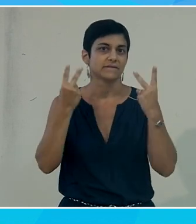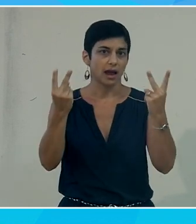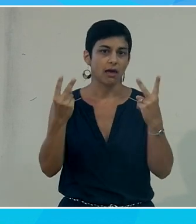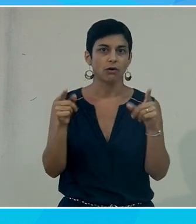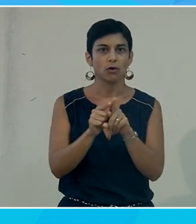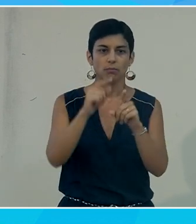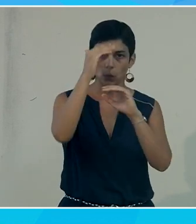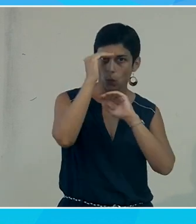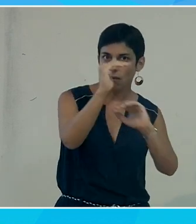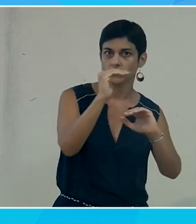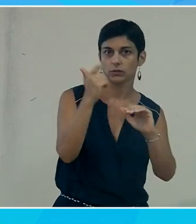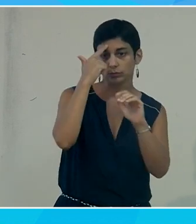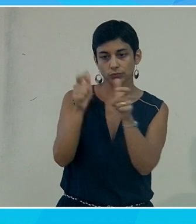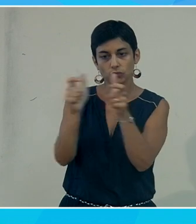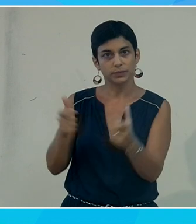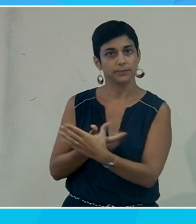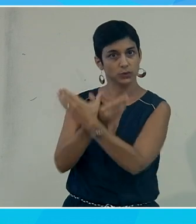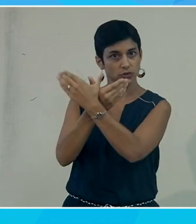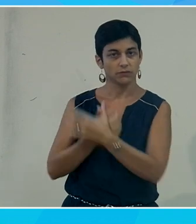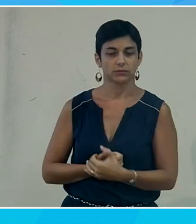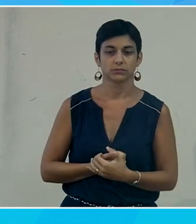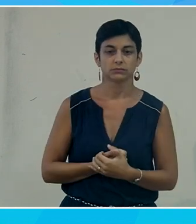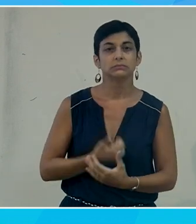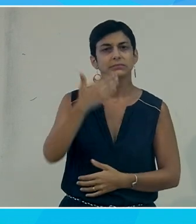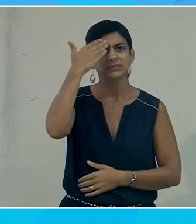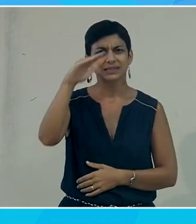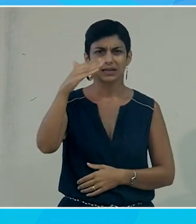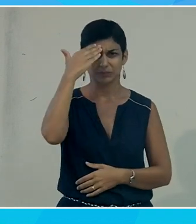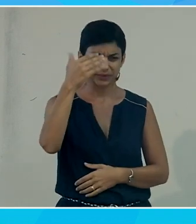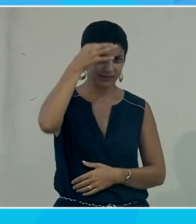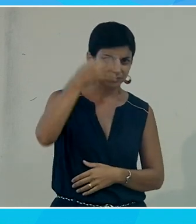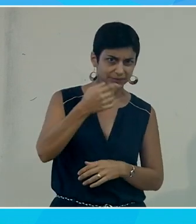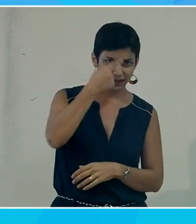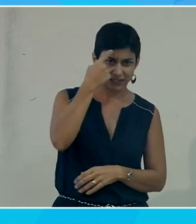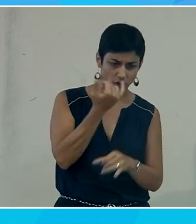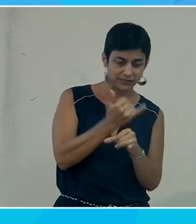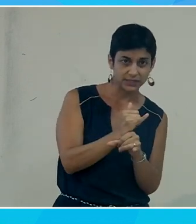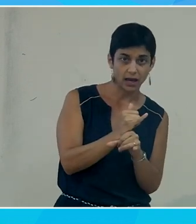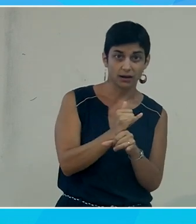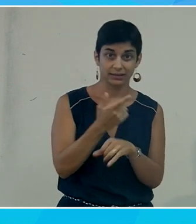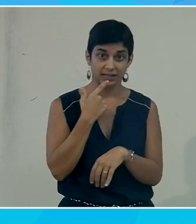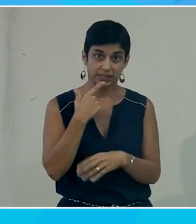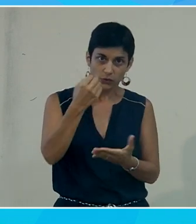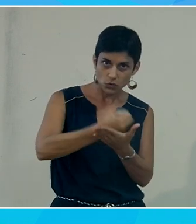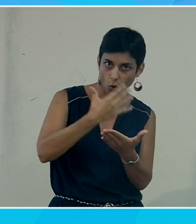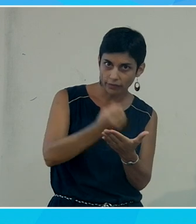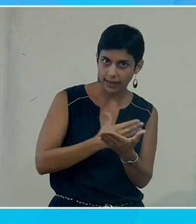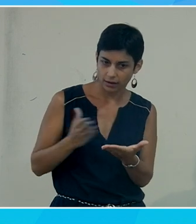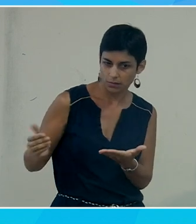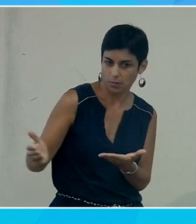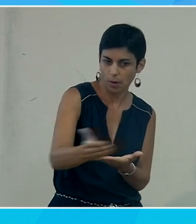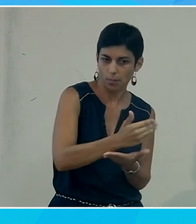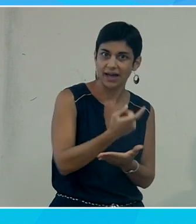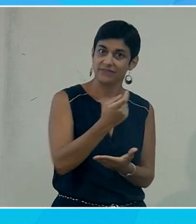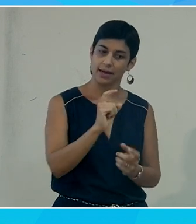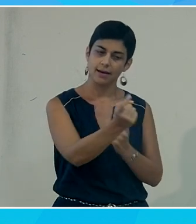confiance pour Microsoft, puisqu'en fait, à partir du moment où on fait de l'intelligence artificielle, à partir du moment où on capture des données de nos